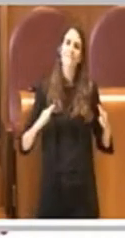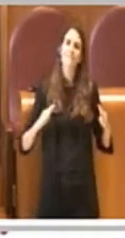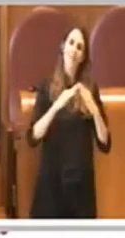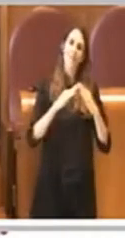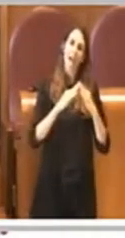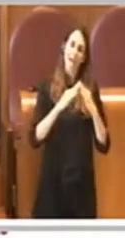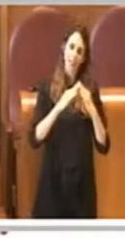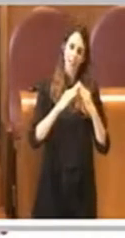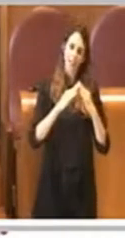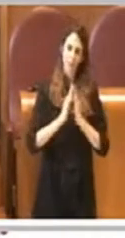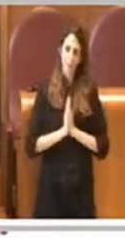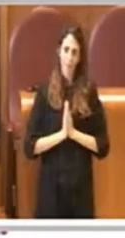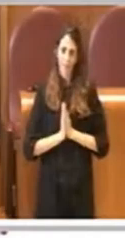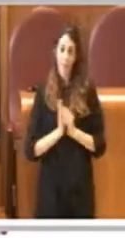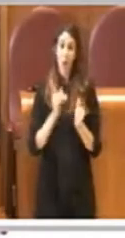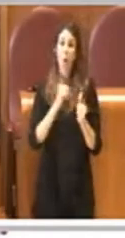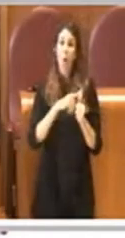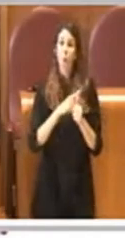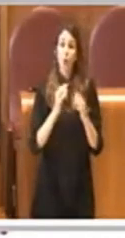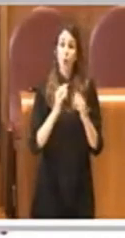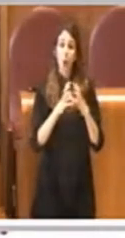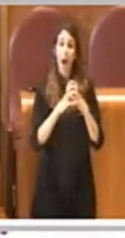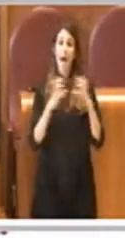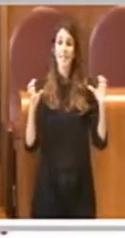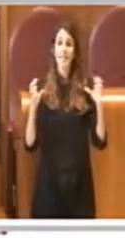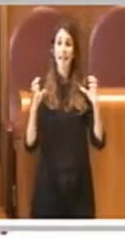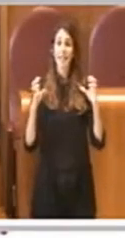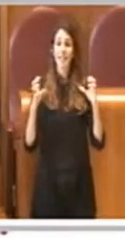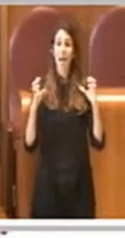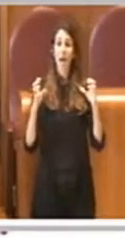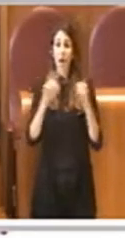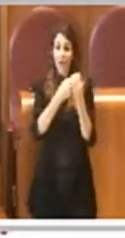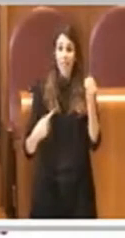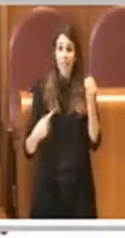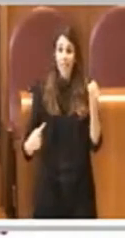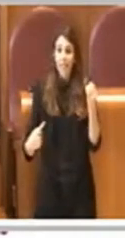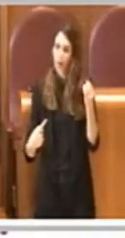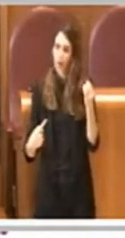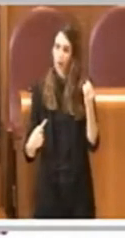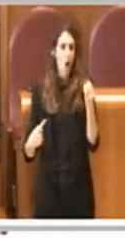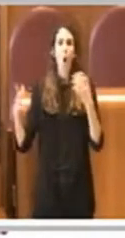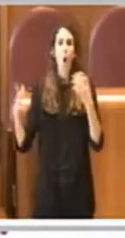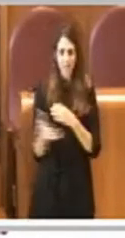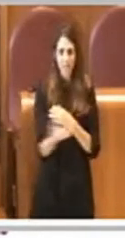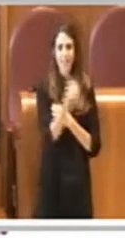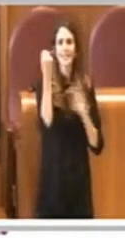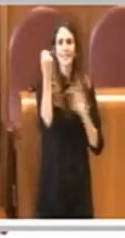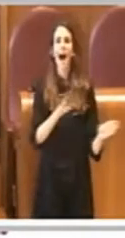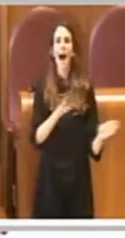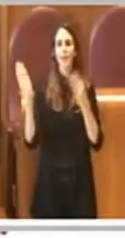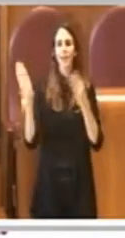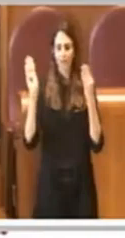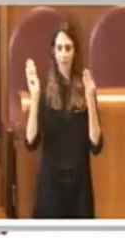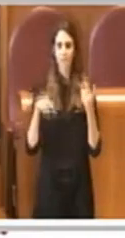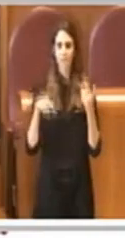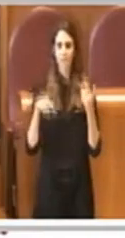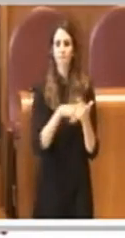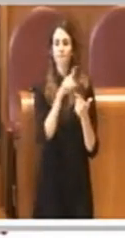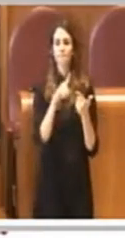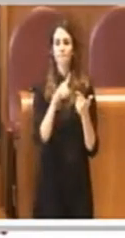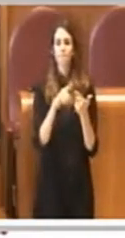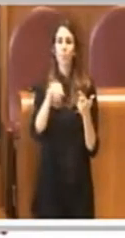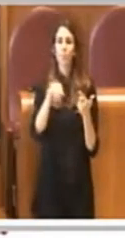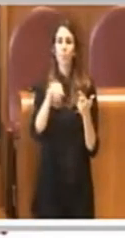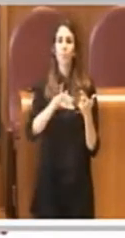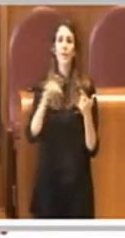parte salvato l'azienda dal fallimento, perché di fatto l'azienda era fallita e da eventuali